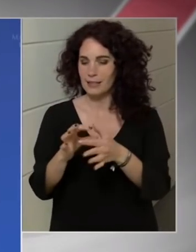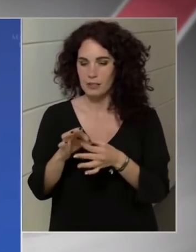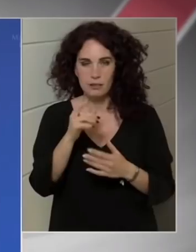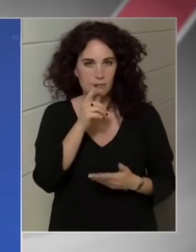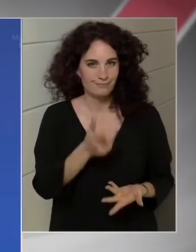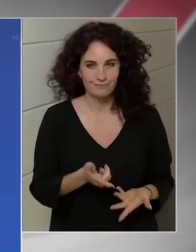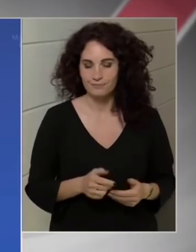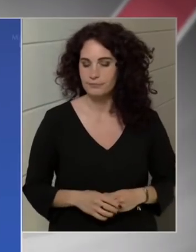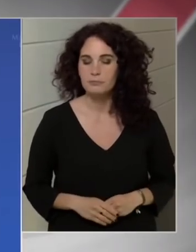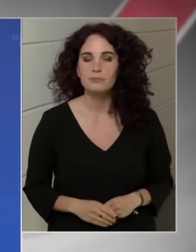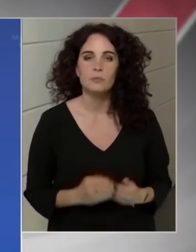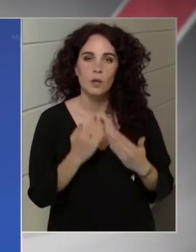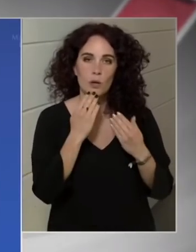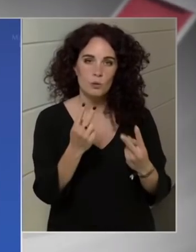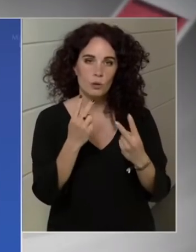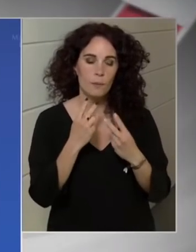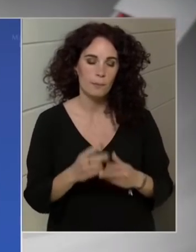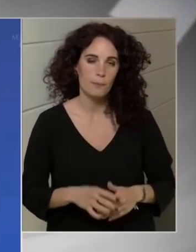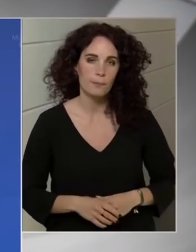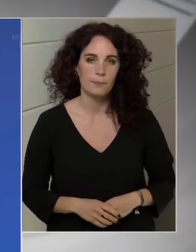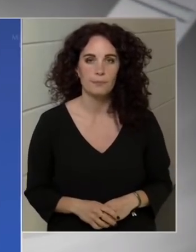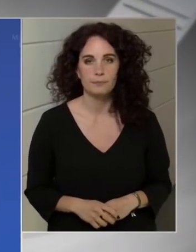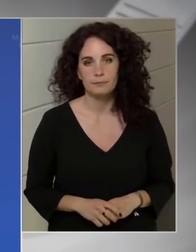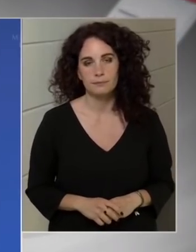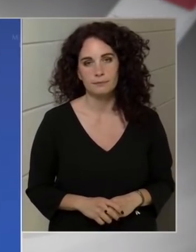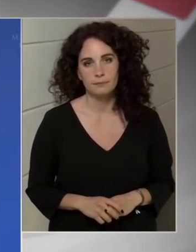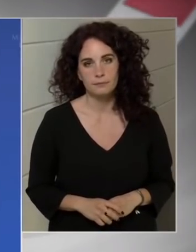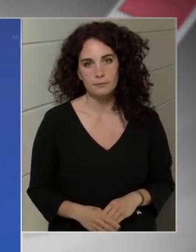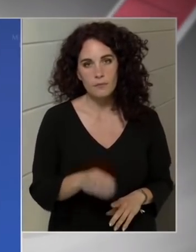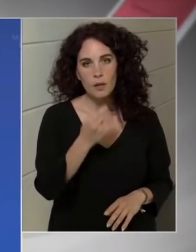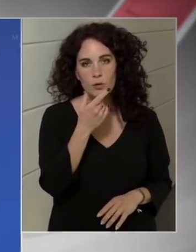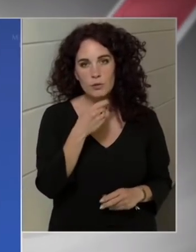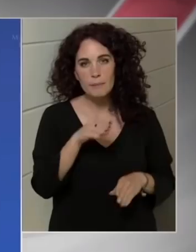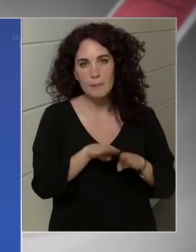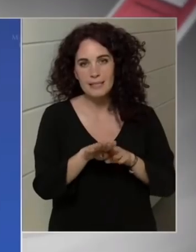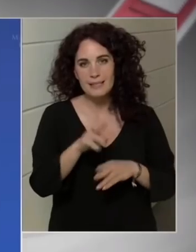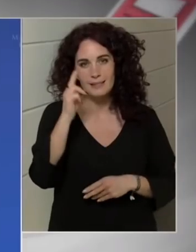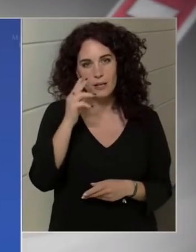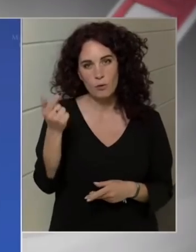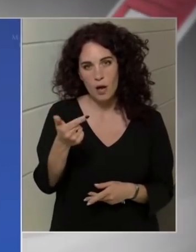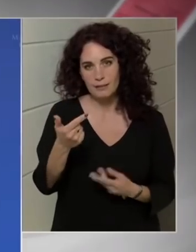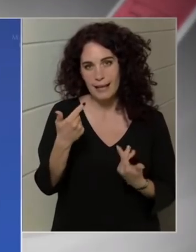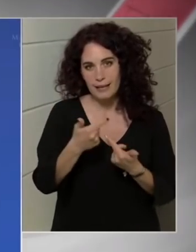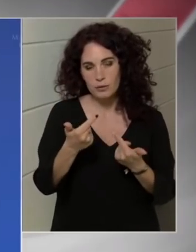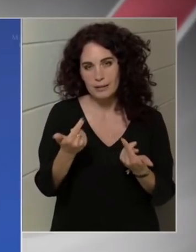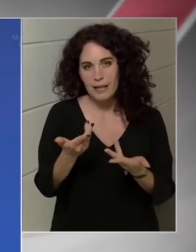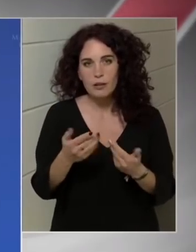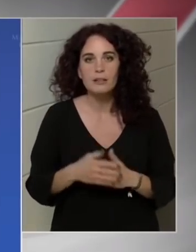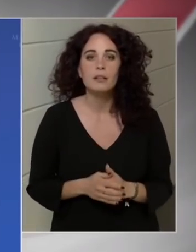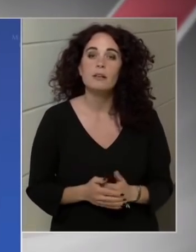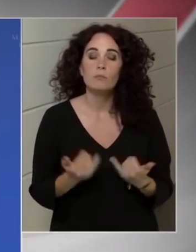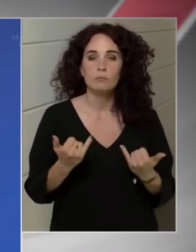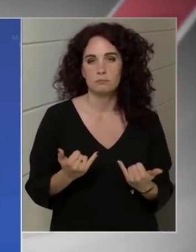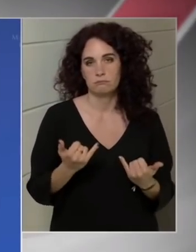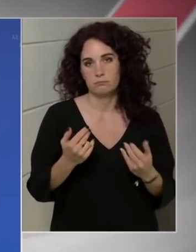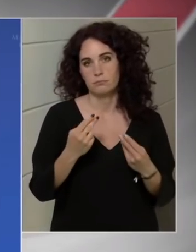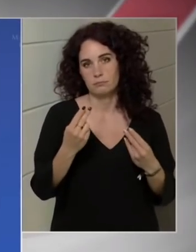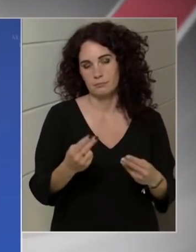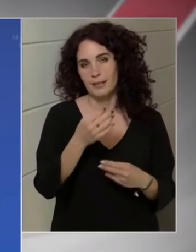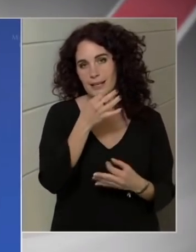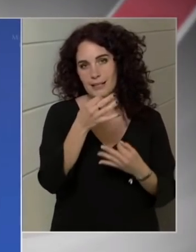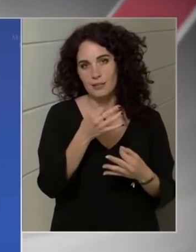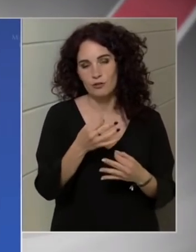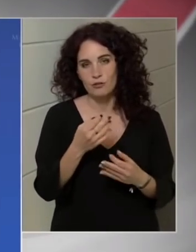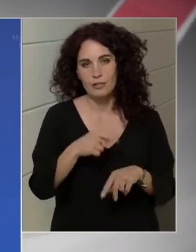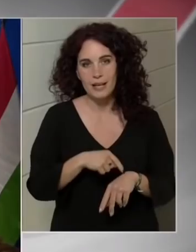ez megjelenne akár a fogyasztóknál áthárított áremelekedések tekintetében.